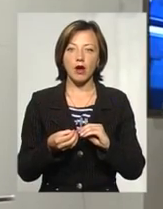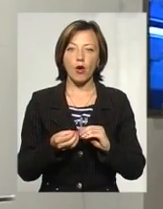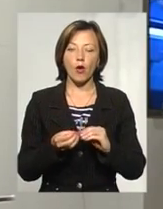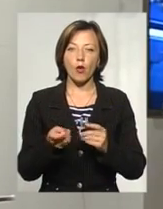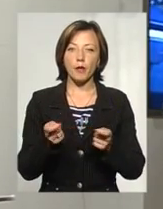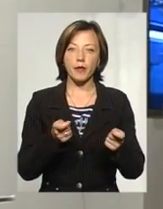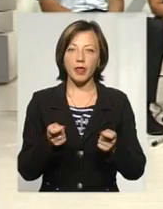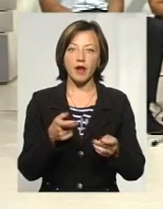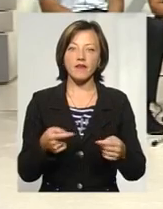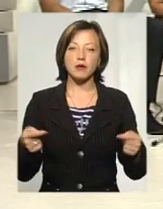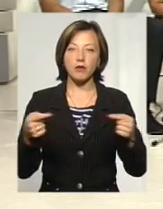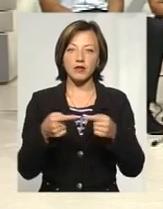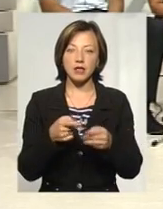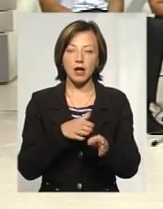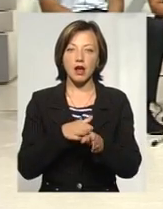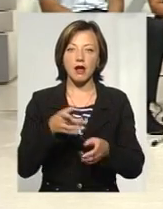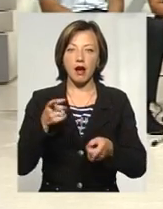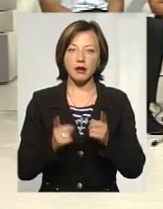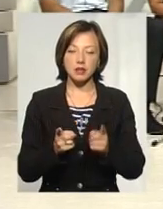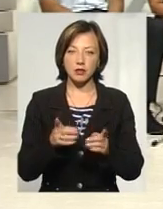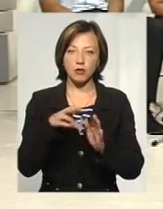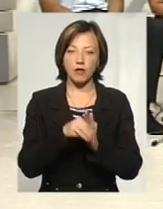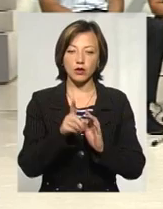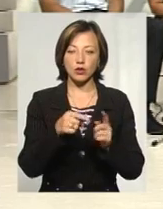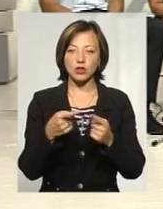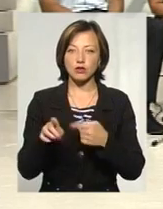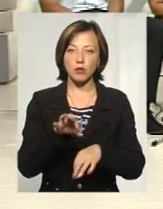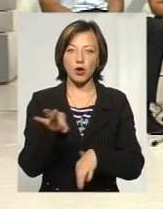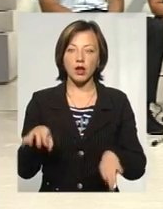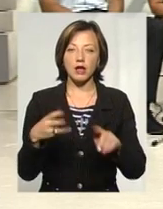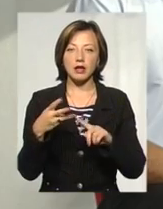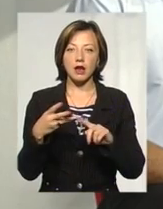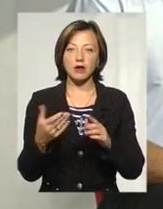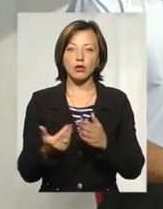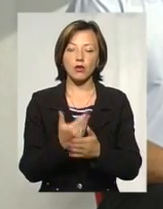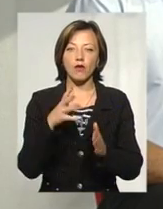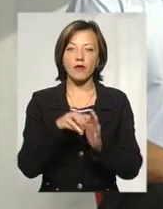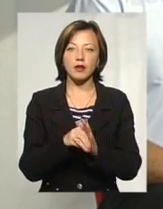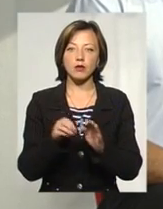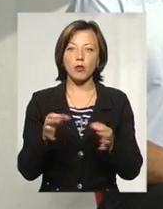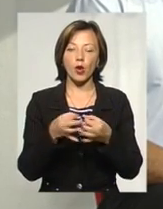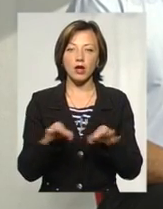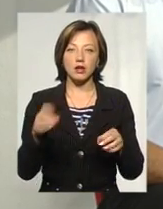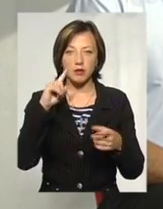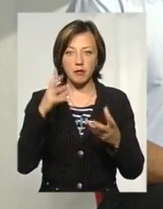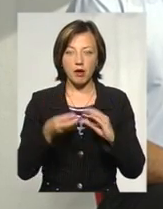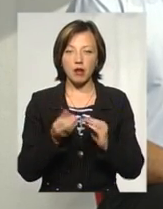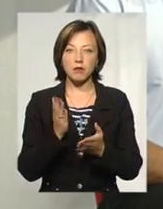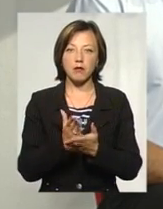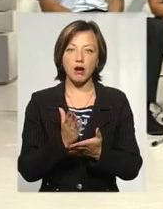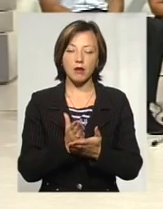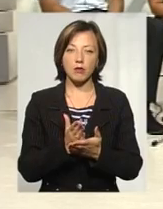і на реалістичність провадження того чи іншого проєкту. І третє нововведення був прохідний бал, оскільки ми маємо вже